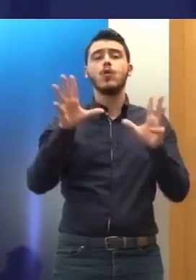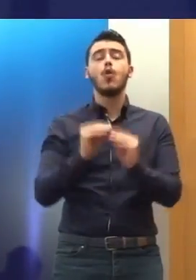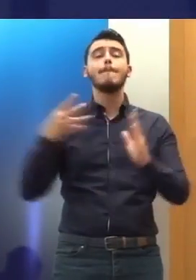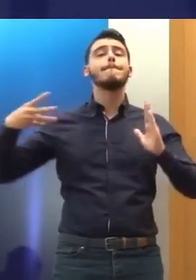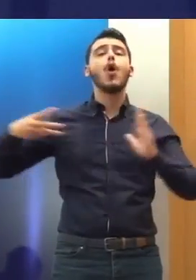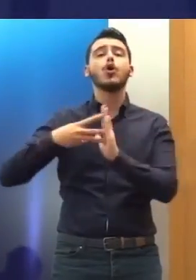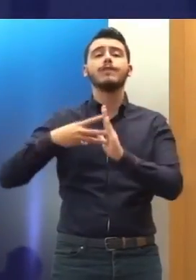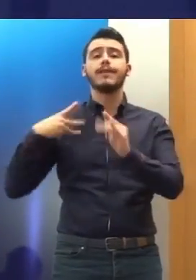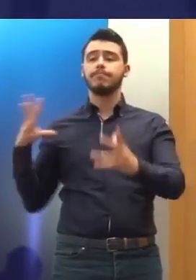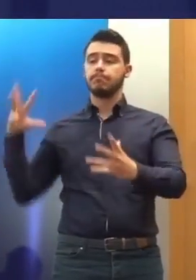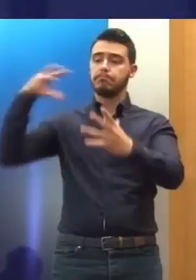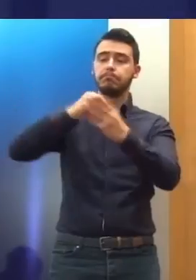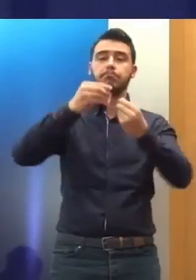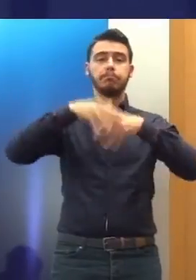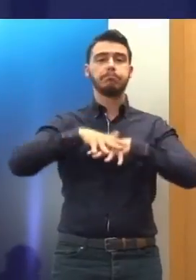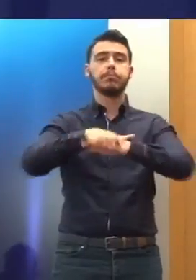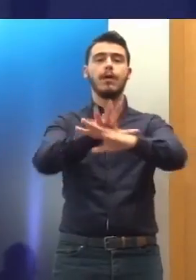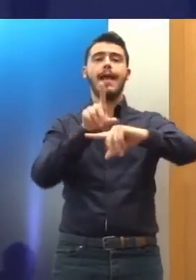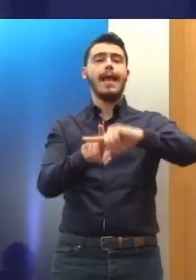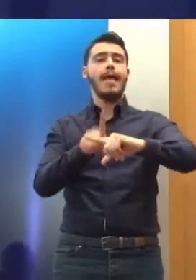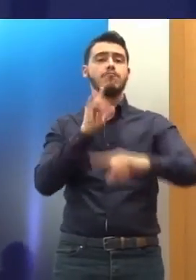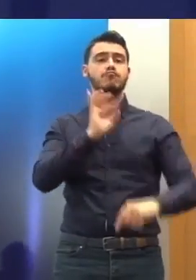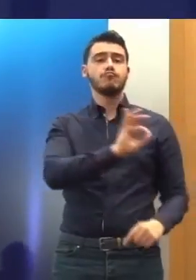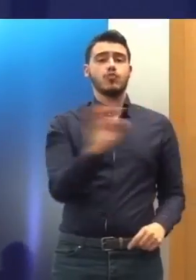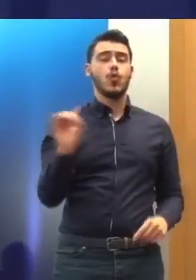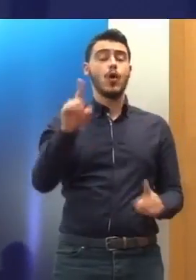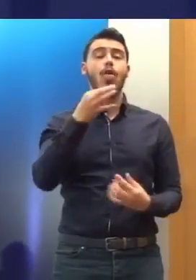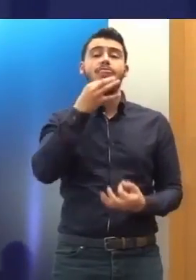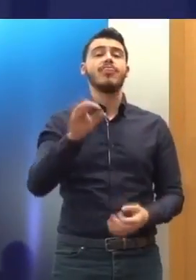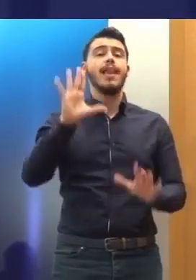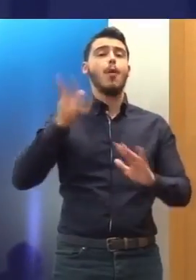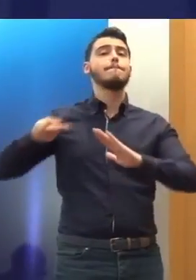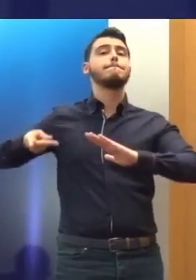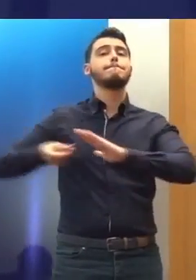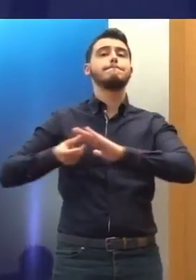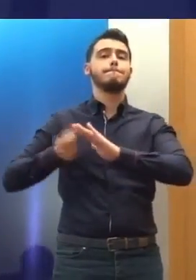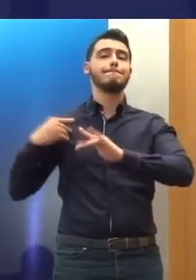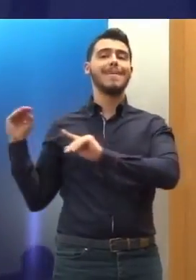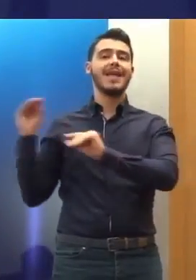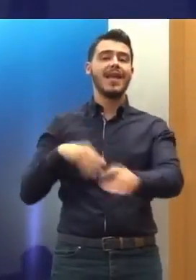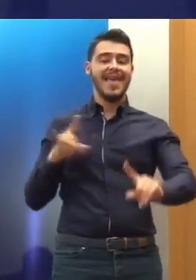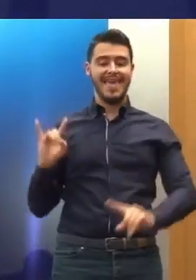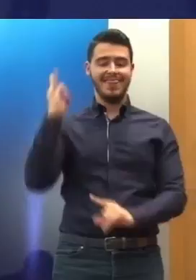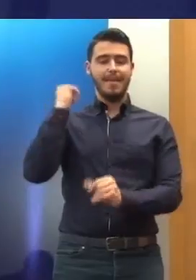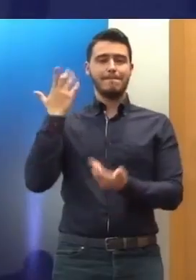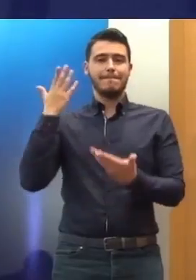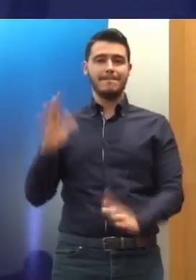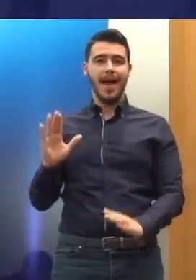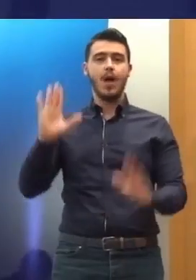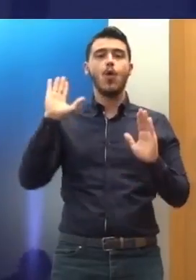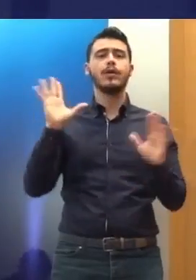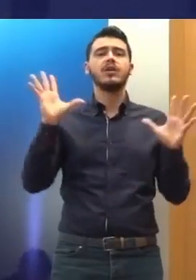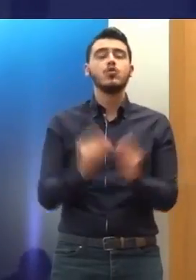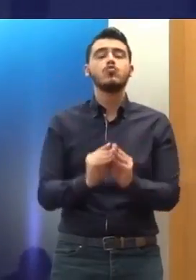μεταναστών που εισέρχονται στη χώρα. Παραλείπω να αναφερθώ στους μετανάστες που βρίσκονται στη χώρα αποτέλεσαν δικαιώματος συστάσεων πάρα πολύ και η εργασιακή